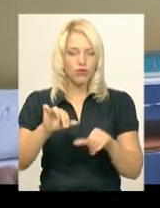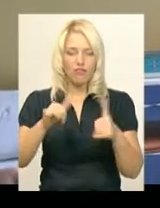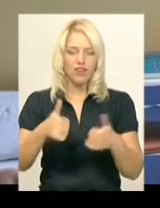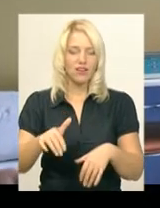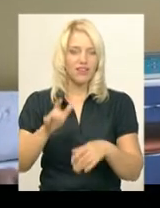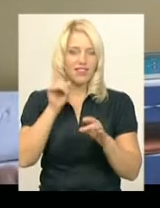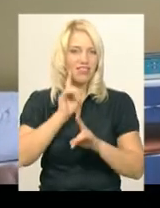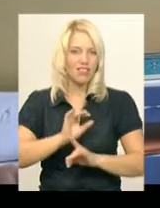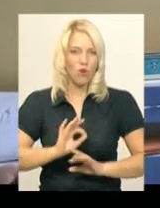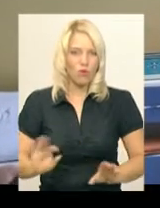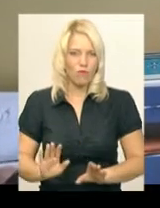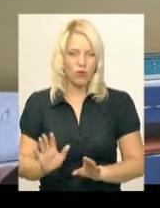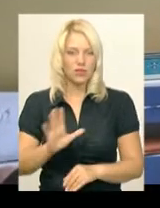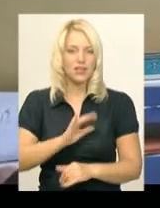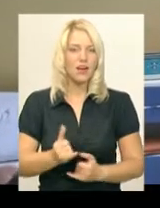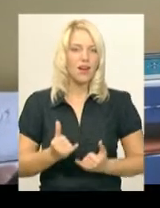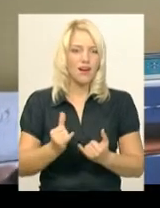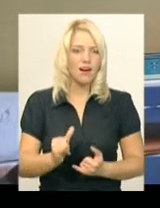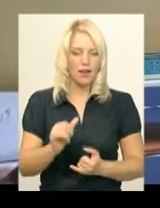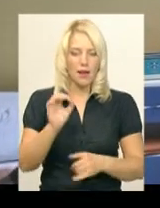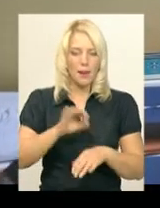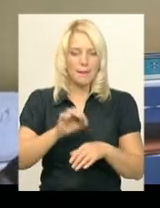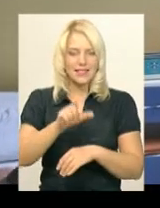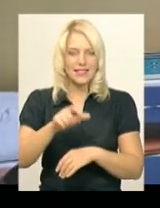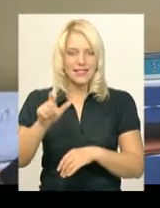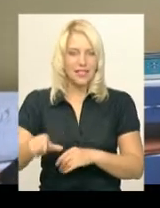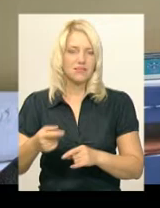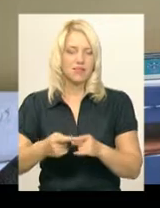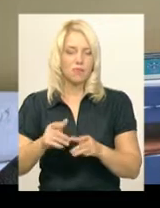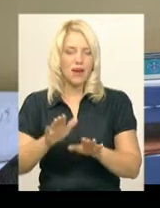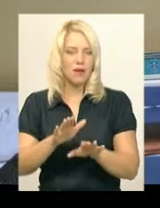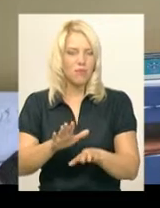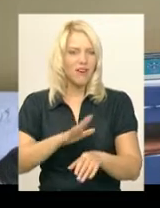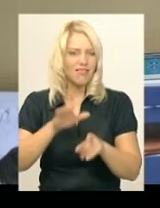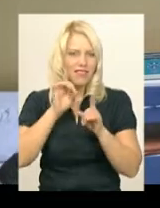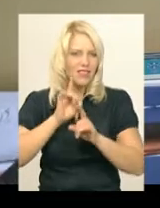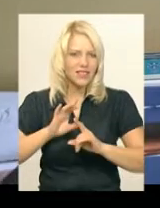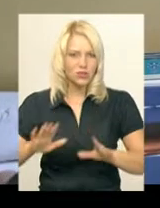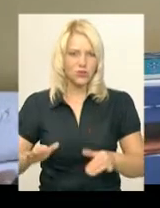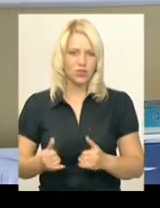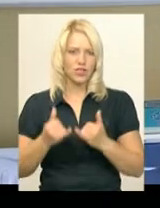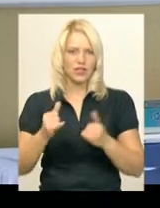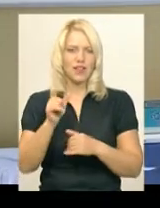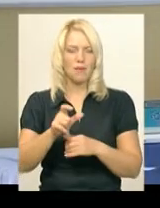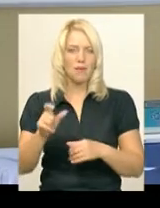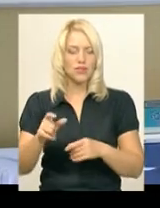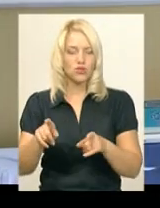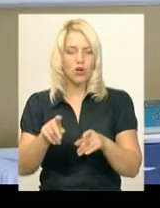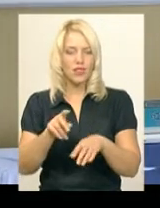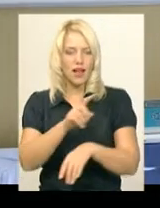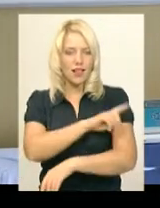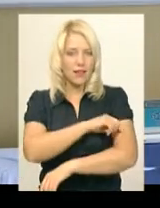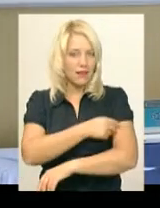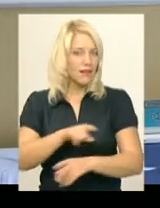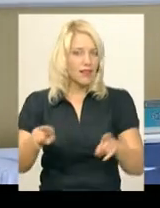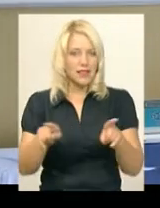комфортний для пацієнта, перебування було незручним, для персонала також не дуже